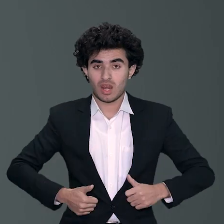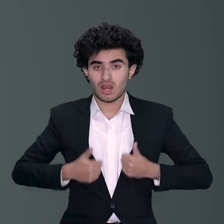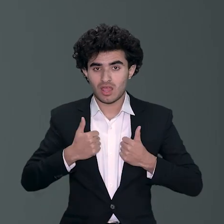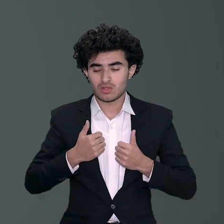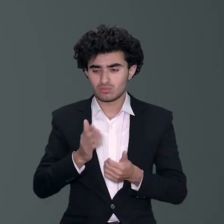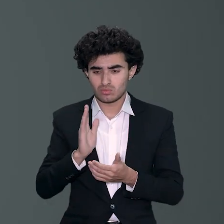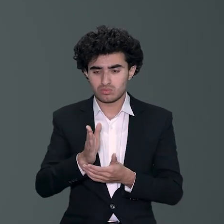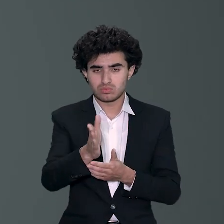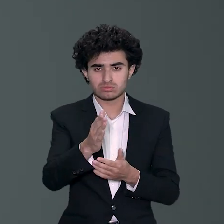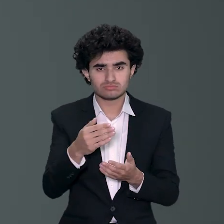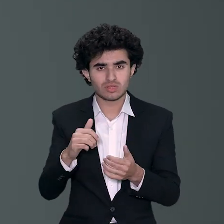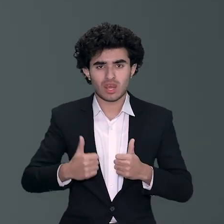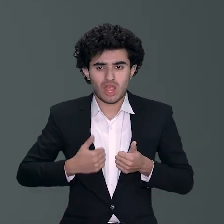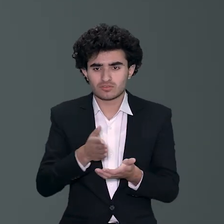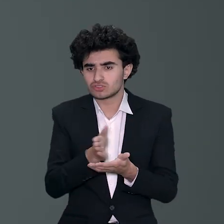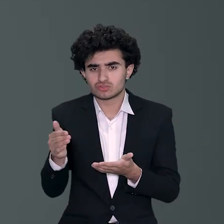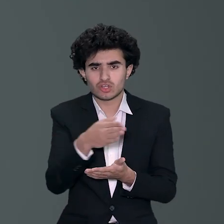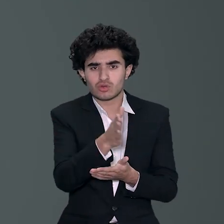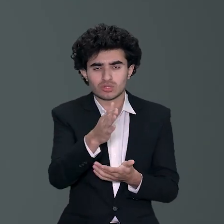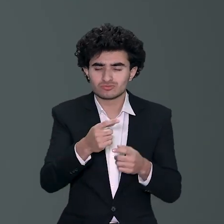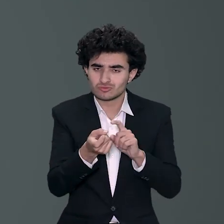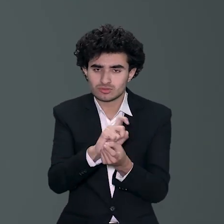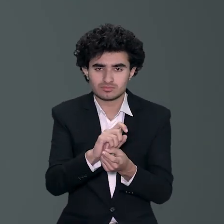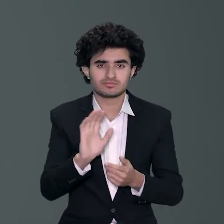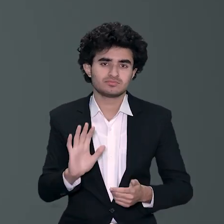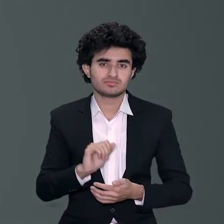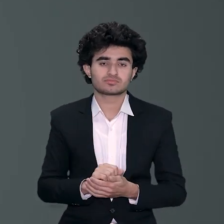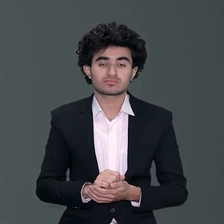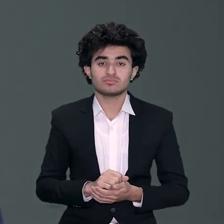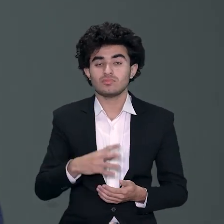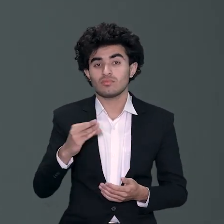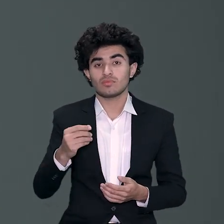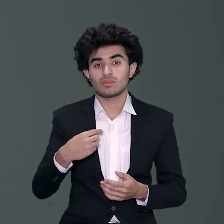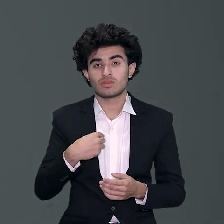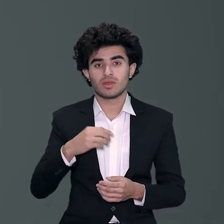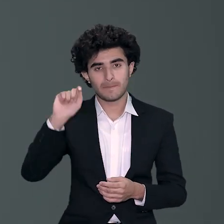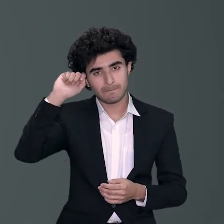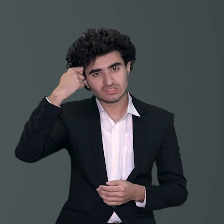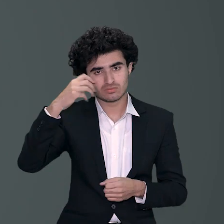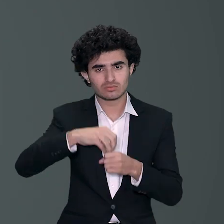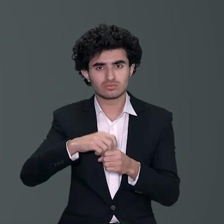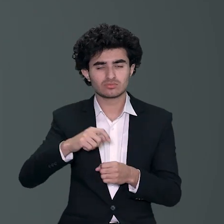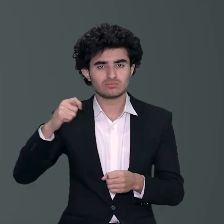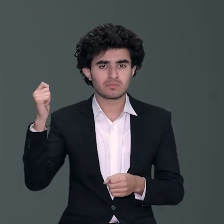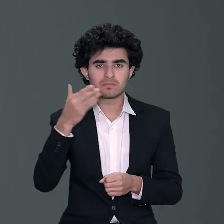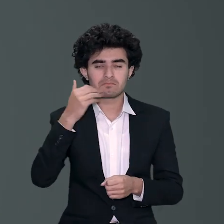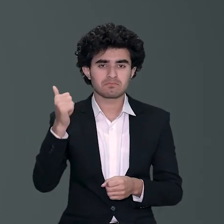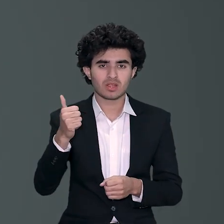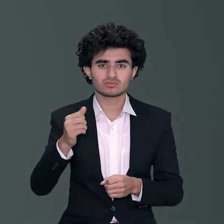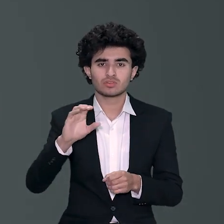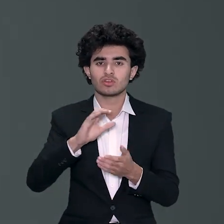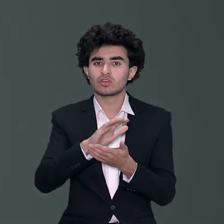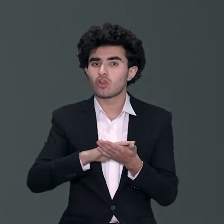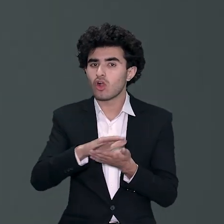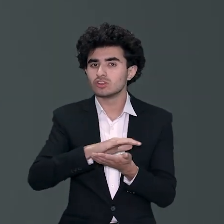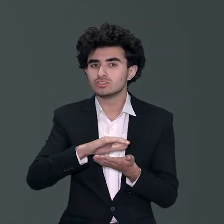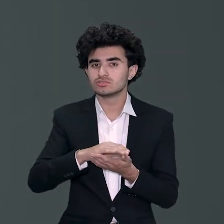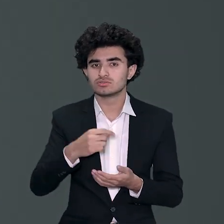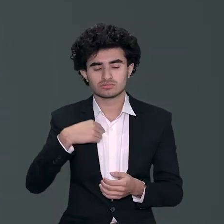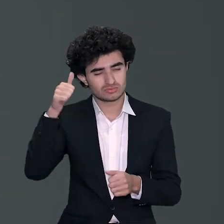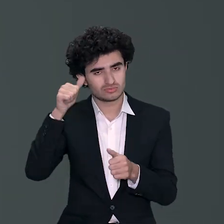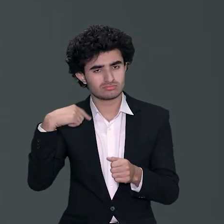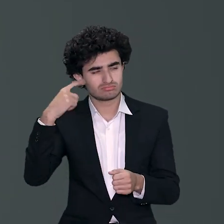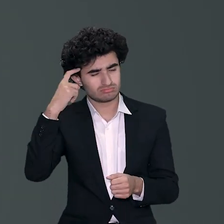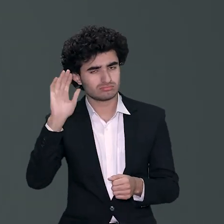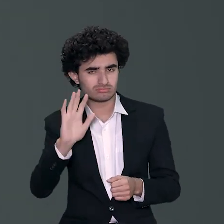مجھے اسلامیہ کالج پشاور جو کے پی کے کا ایک ٹاپ نوچ کالج سمجھا جاتا ہے اس کے بارے میں پتا تھا اور کیسے پتا تھا